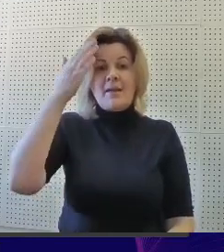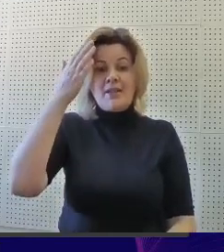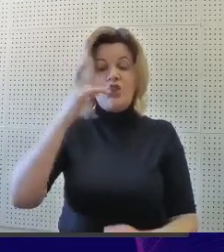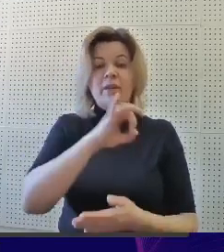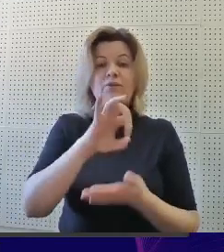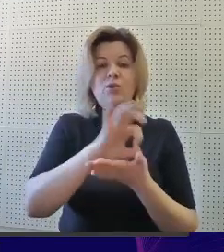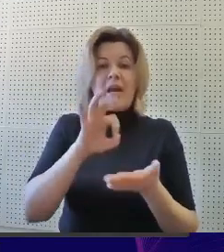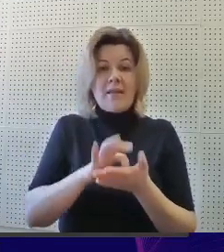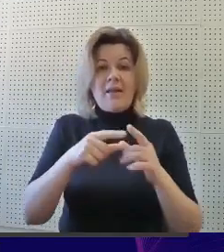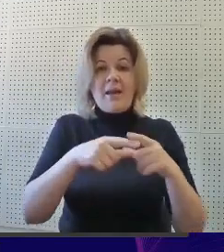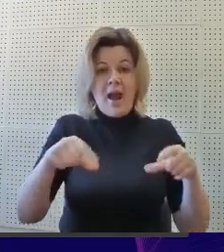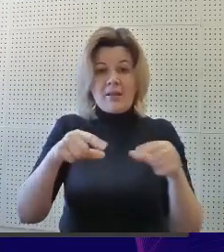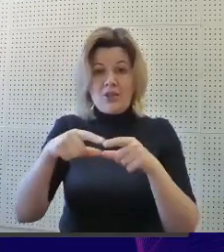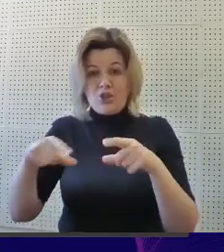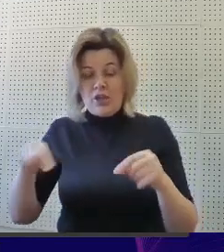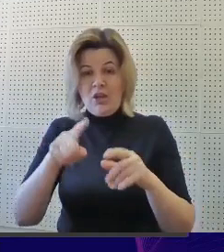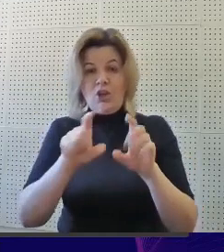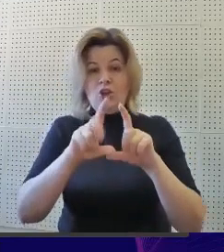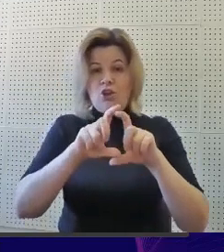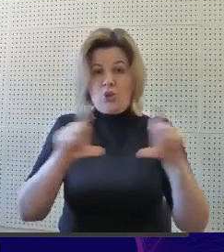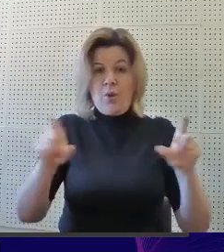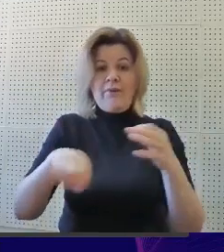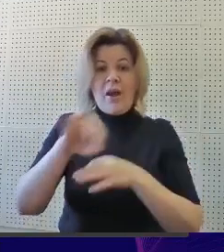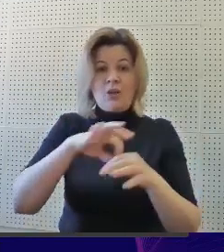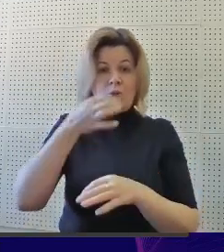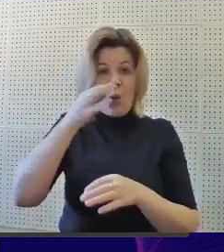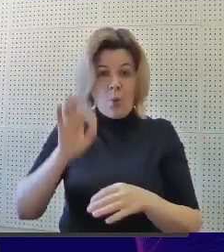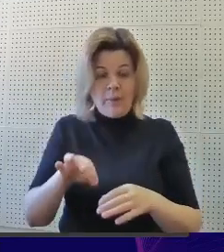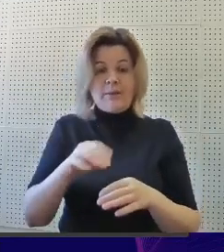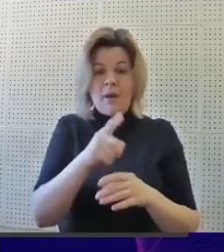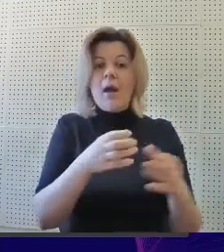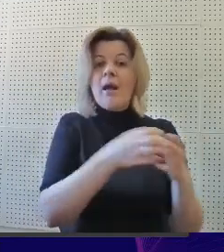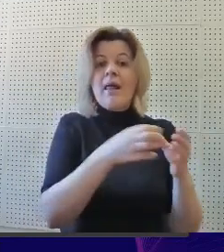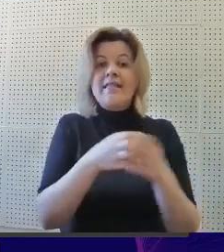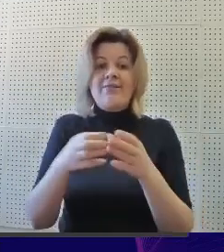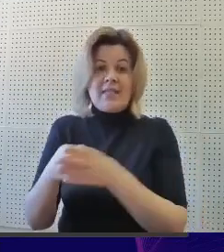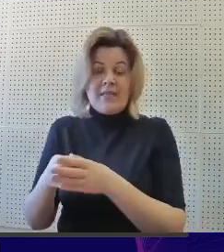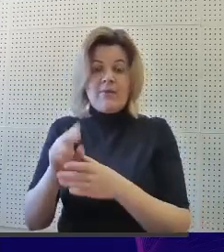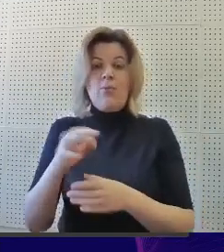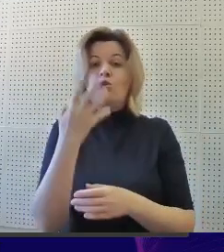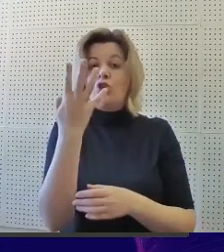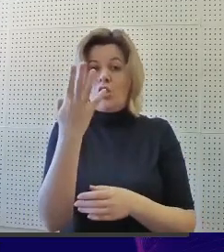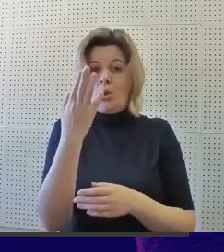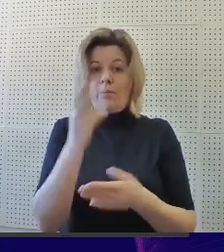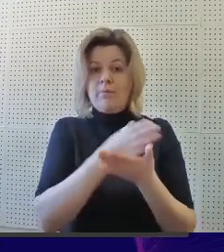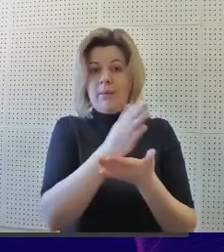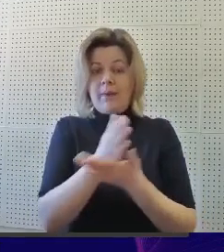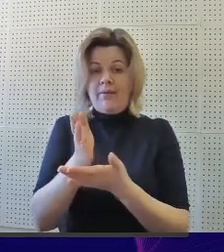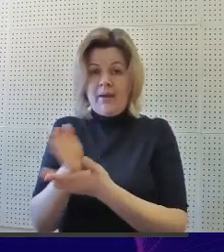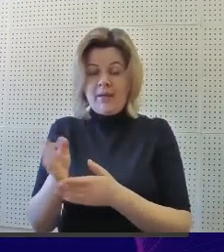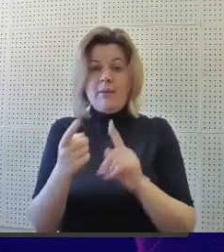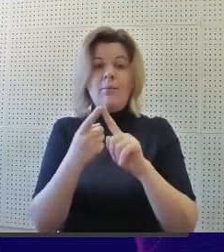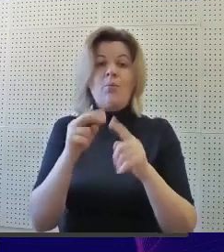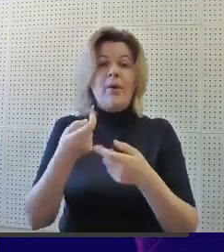Методические функциональные карточки школьного конструктора опыта классифицированы по четырем позициям.